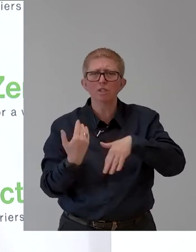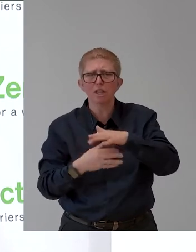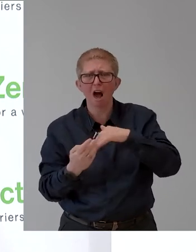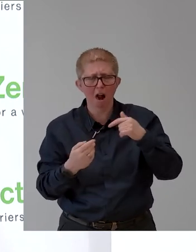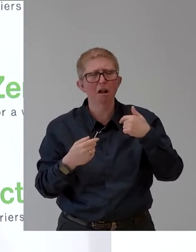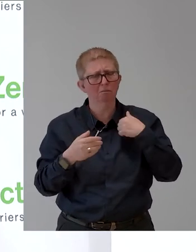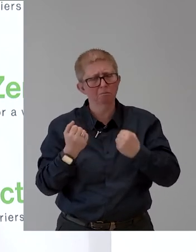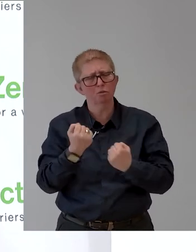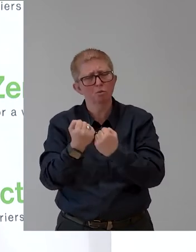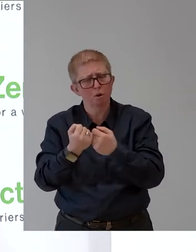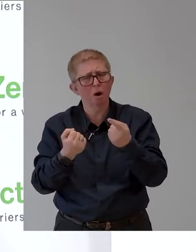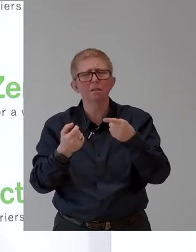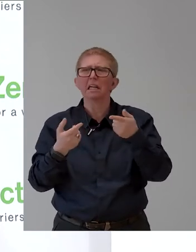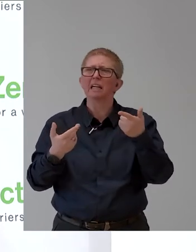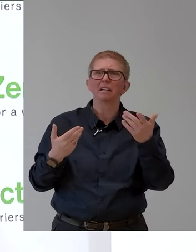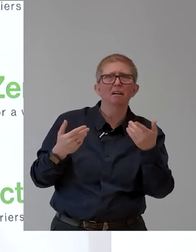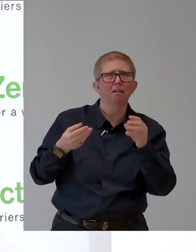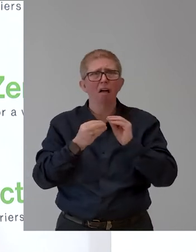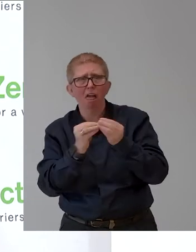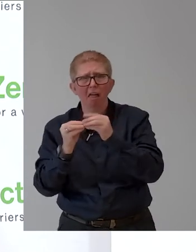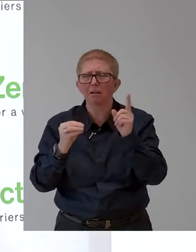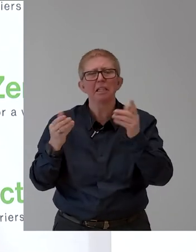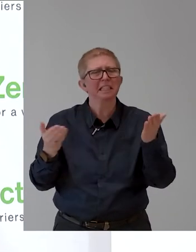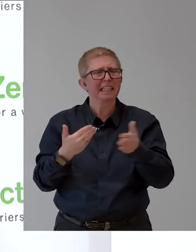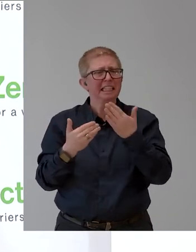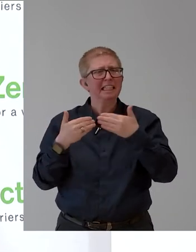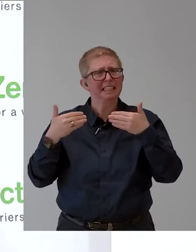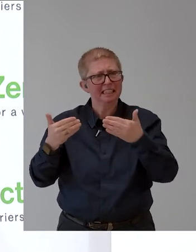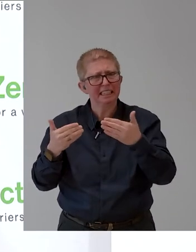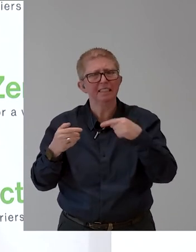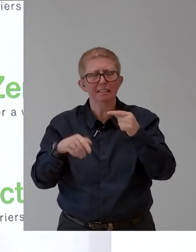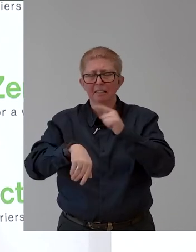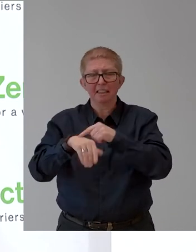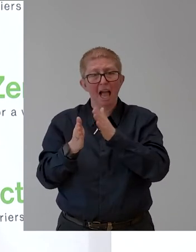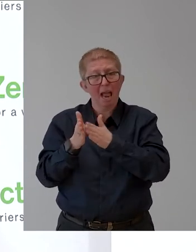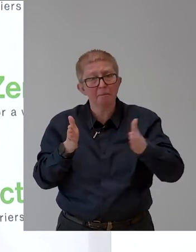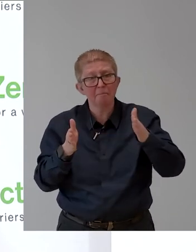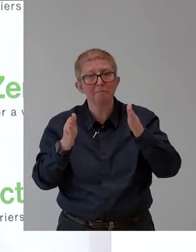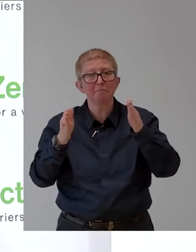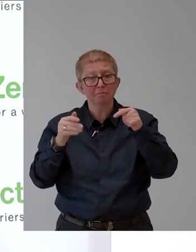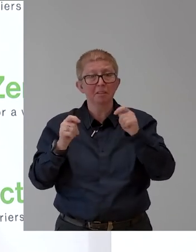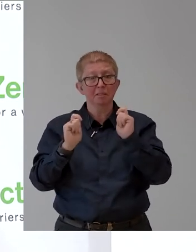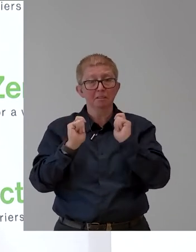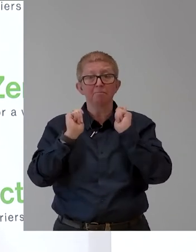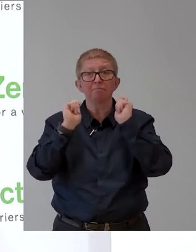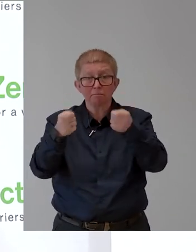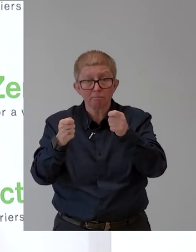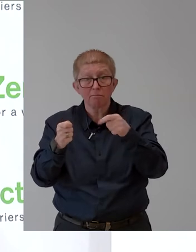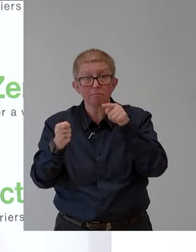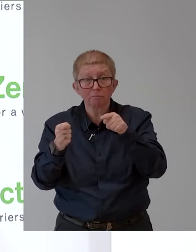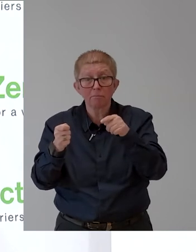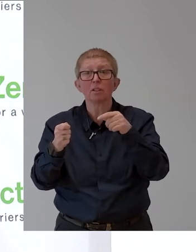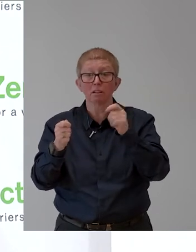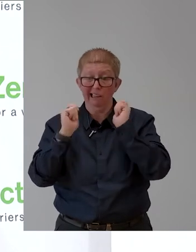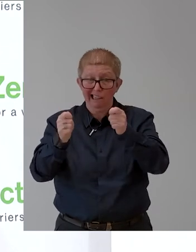Förderzeiträume verkürzt, um Antragstellungen nicht einmal im Jahr machen zu müssen, sondern alle zwei Jahre. Wir überarbeiten auch gerade die